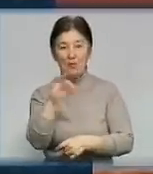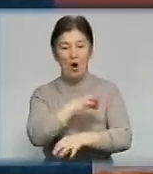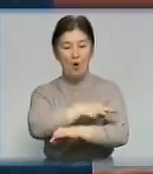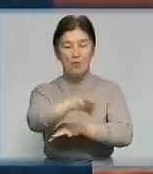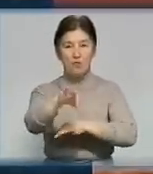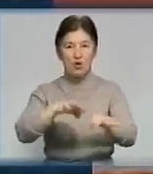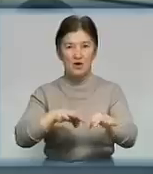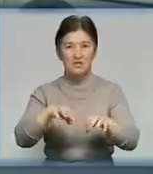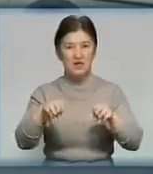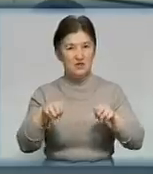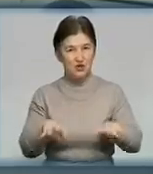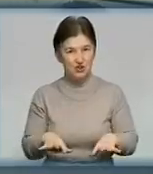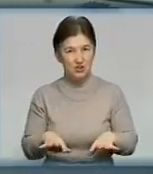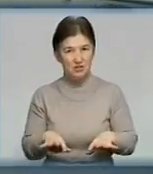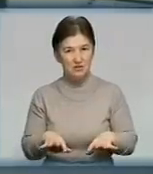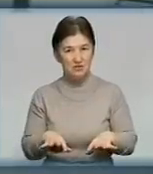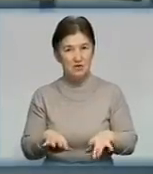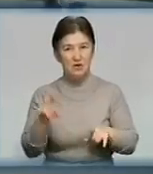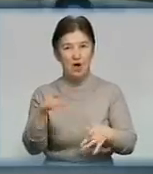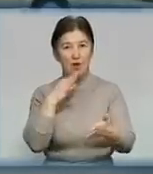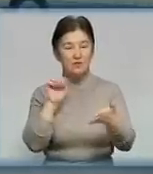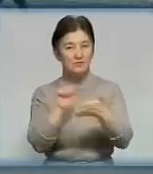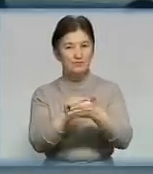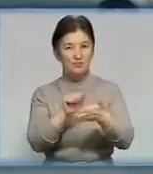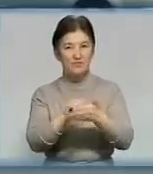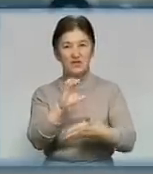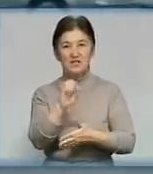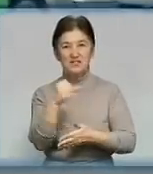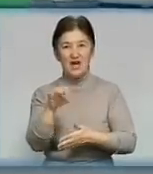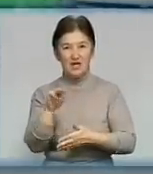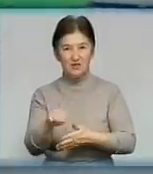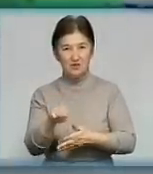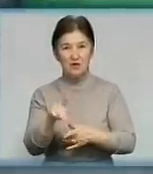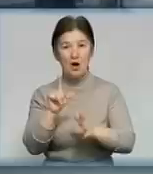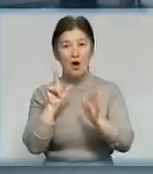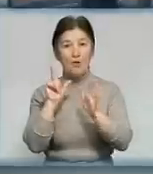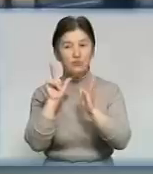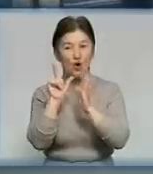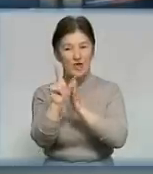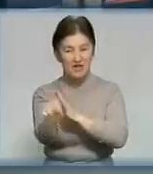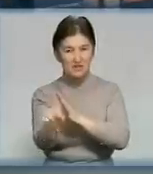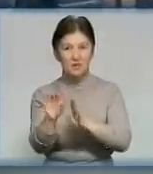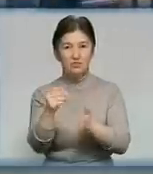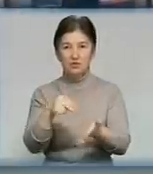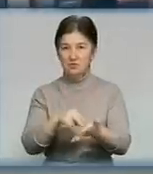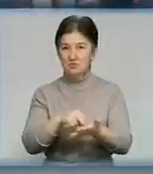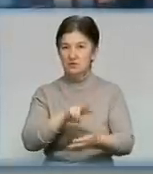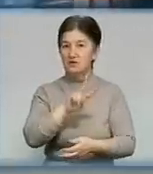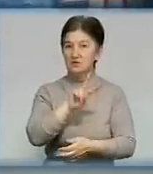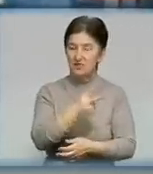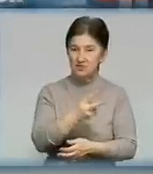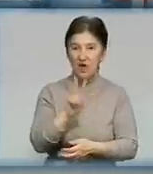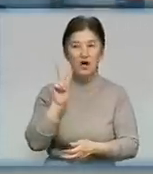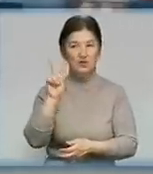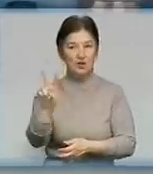рішення виконавчого комітету. Його опублікували на сайті кіровоградської мерії. Проїзд в автобусах може коштувати 2 гривні, в тролейбусах –